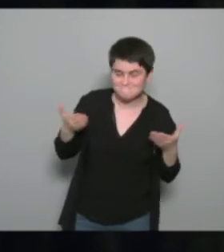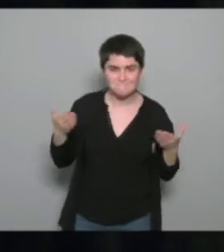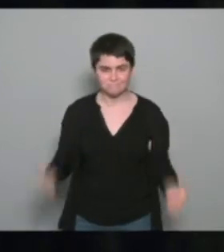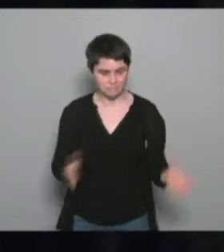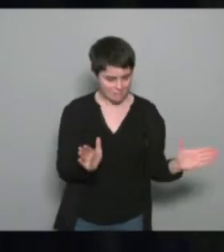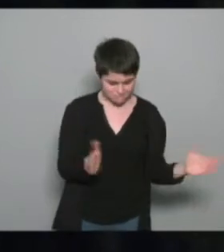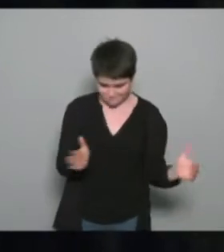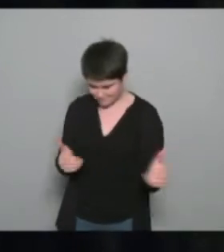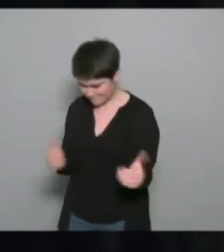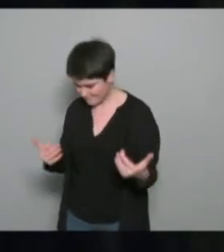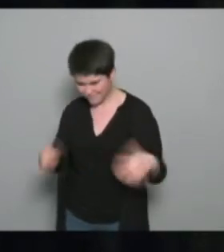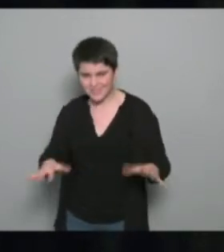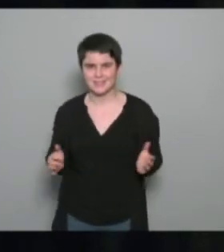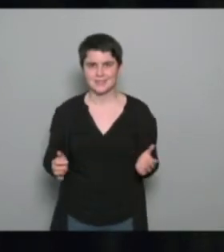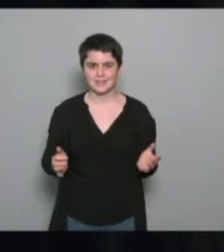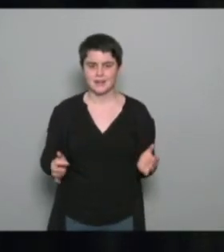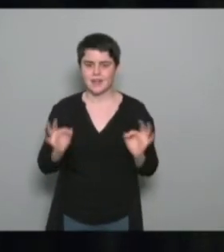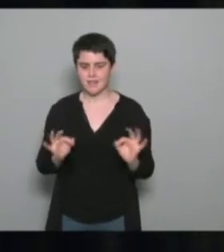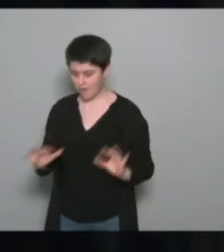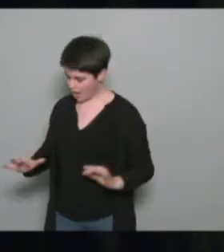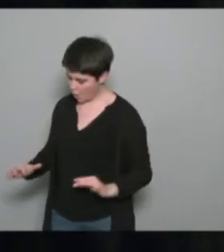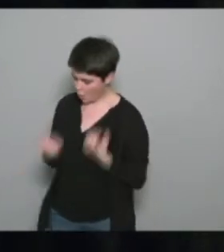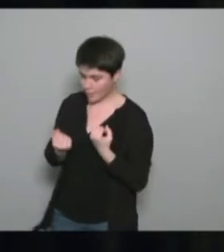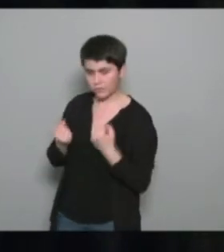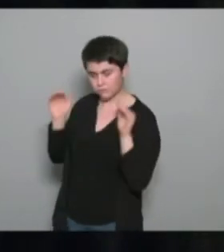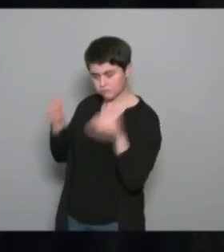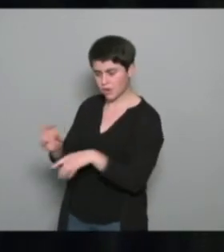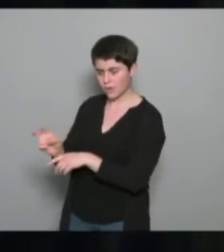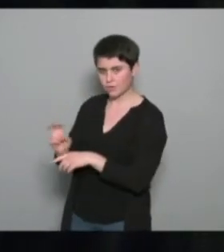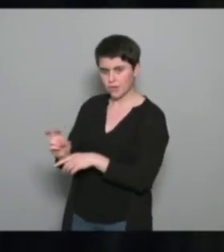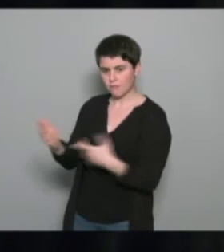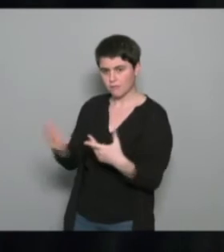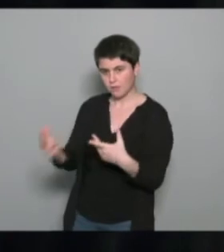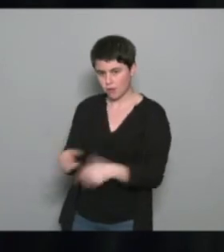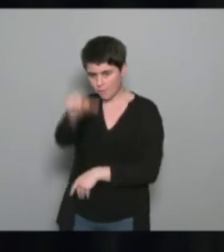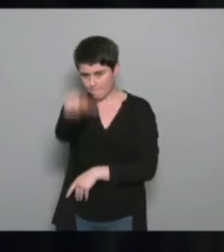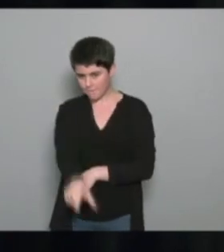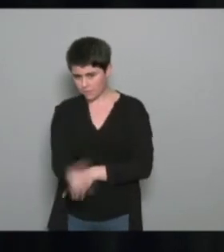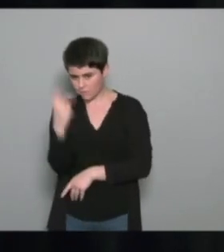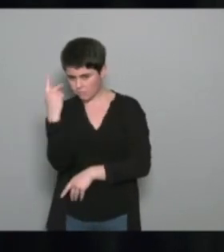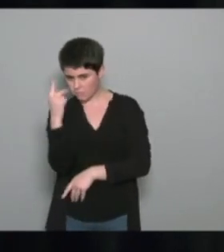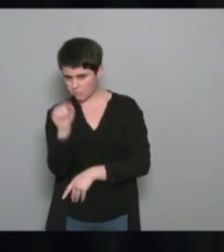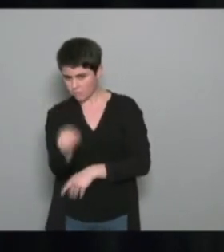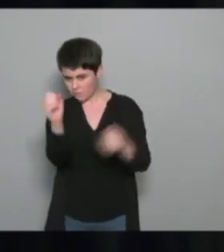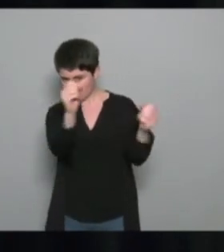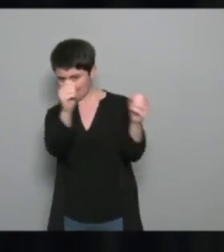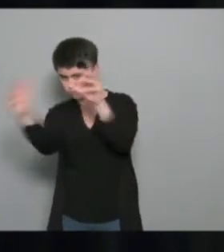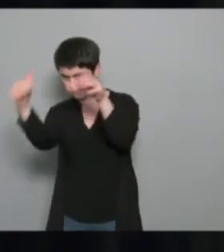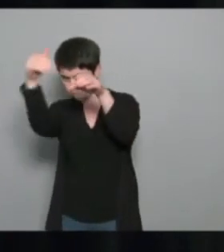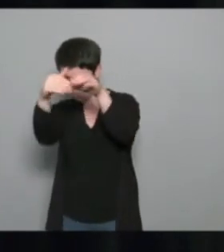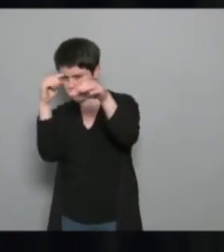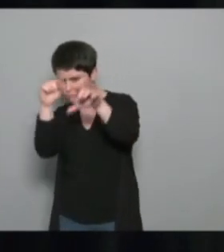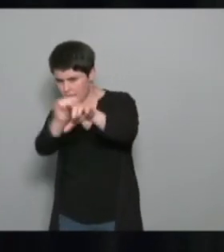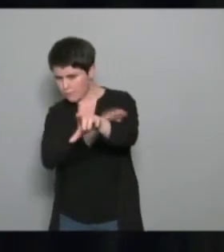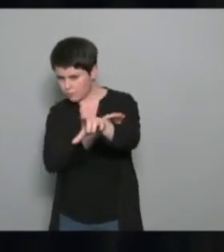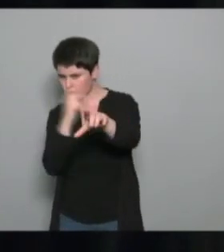et du point de vue des compétences pour les éducateurs ce serait l'empathie les capacités d'adaptation ça rejoint tout ce qu'on a dit